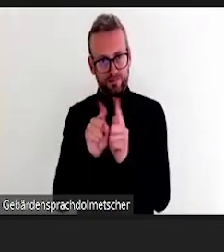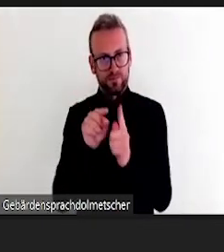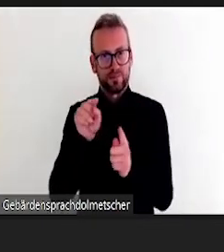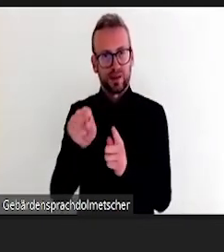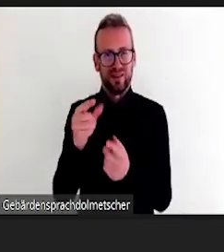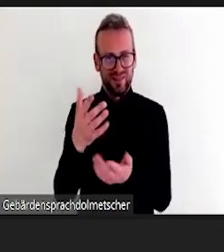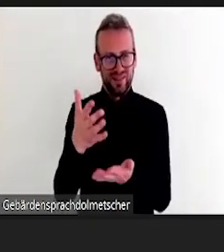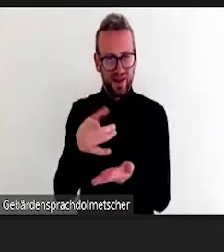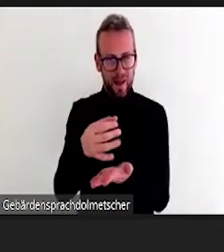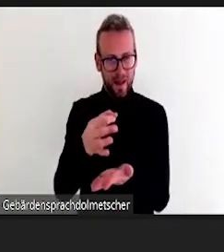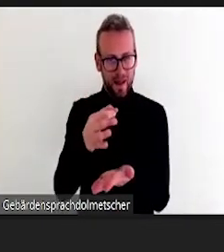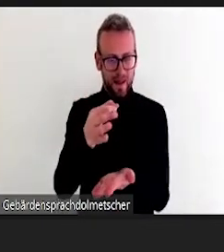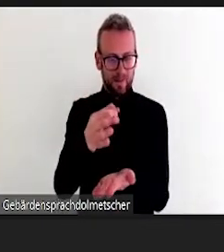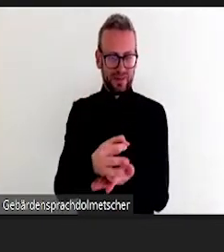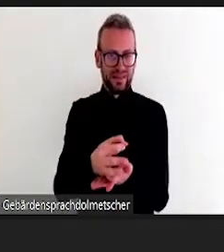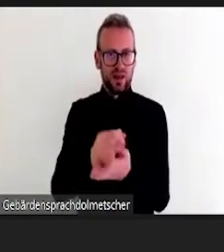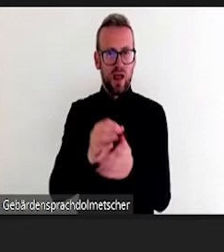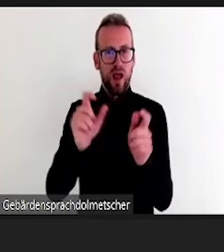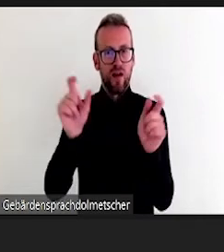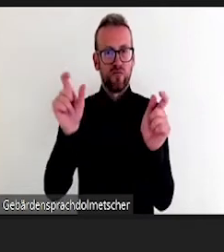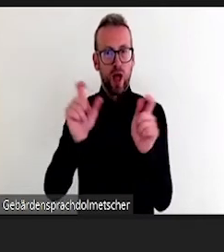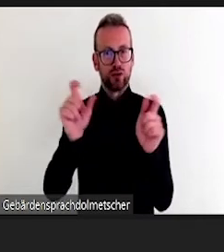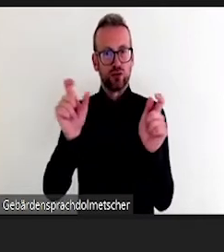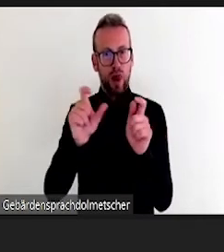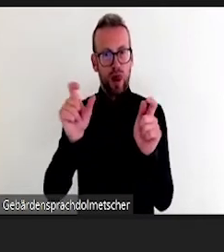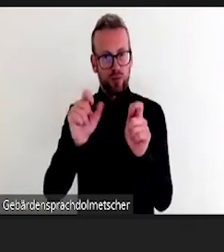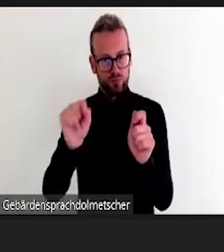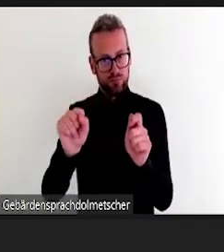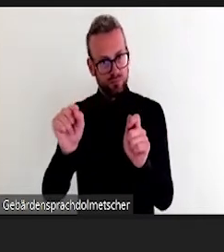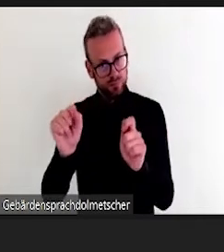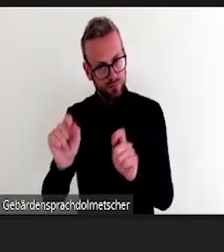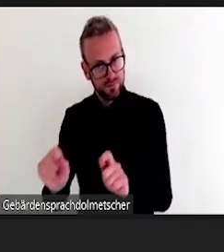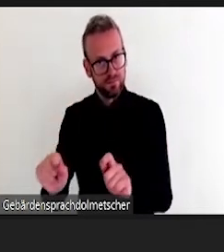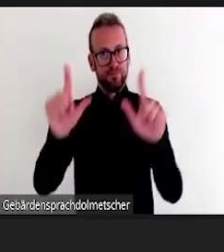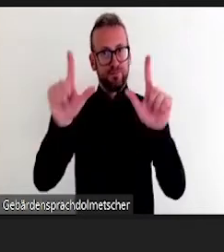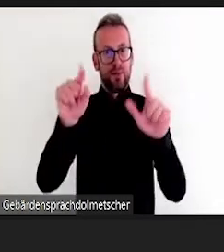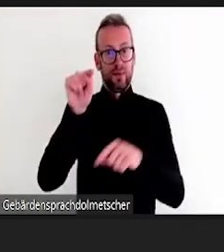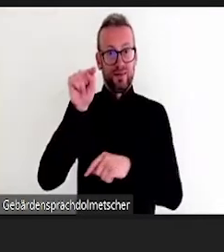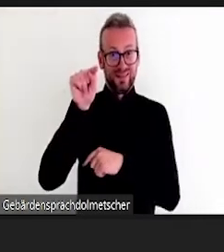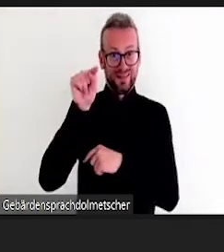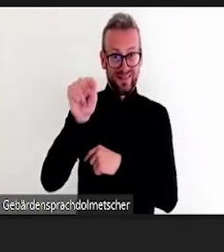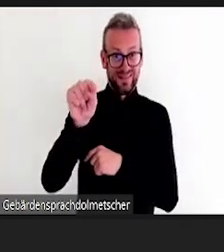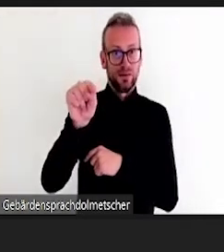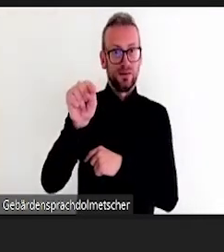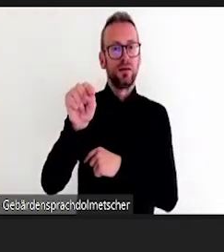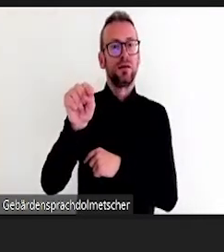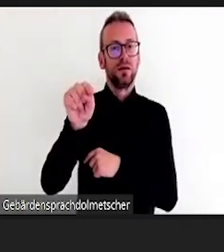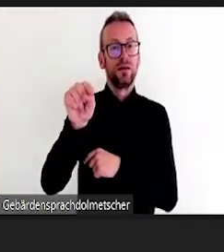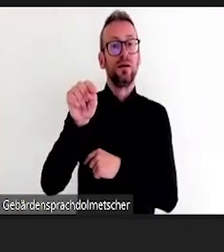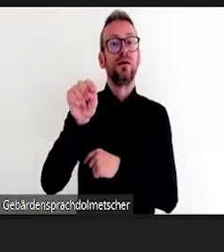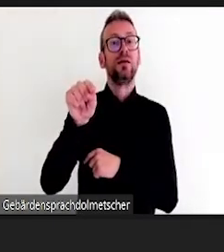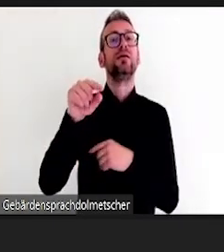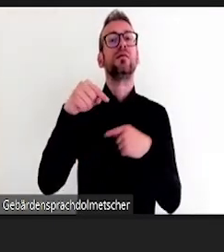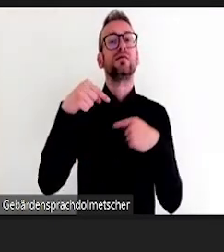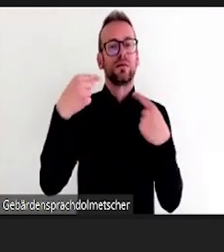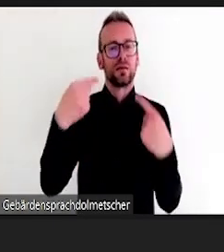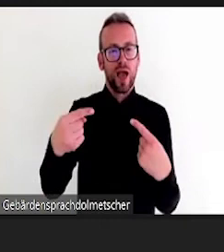Je höher die Zahl, desto zufriedener. Vielleicht können wir das einfach mal ausprobieren.